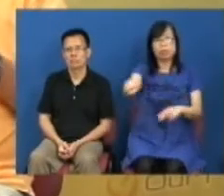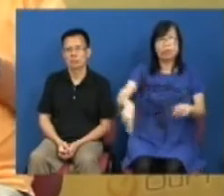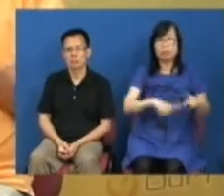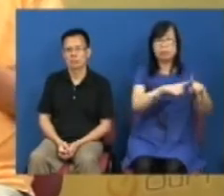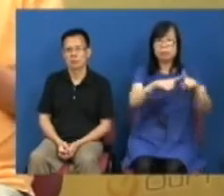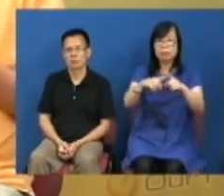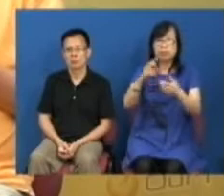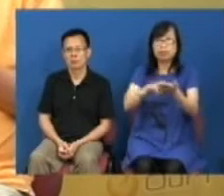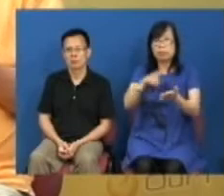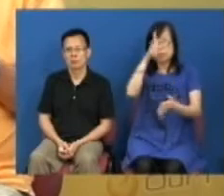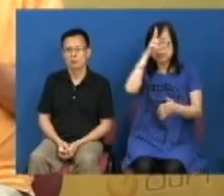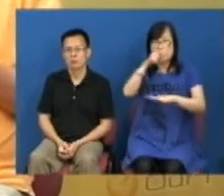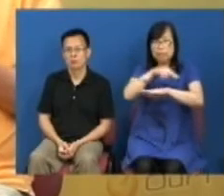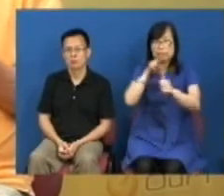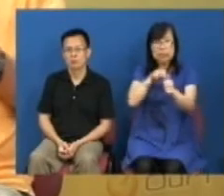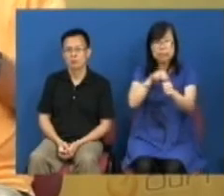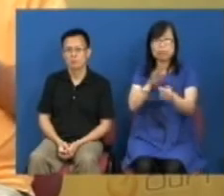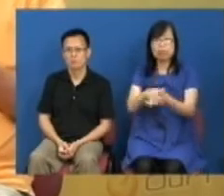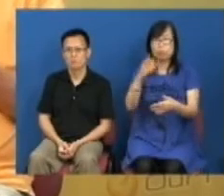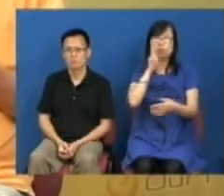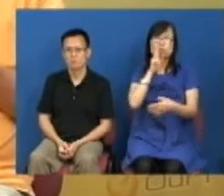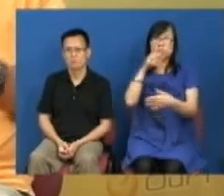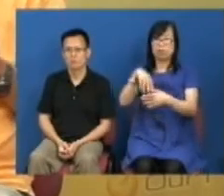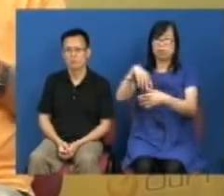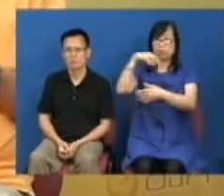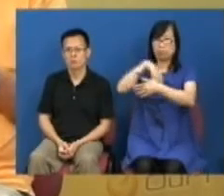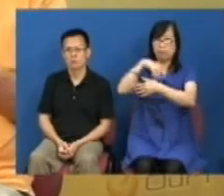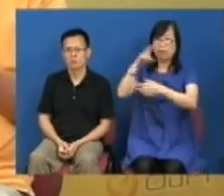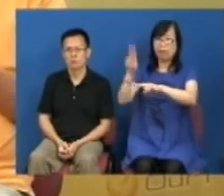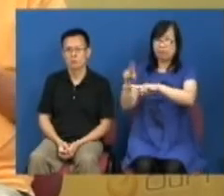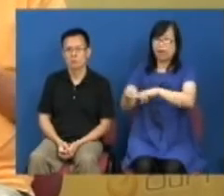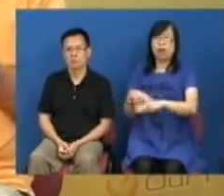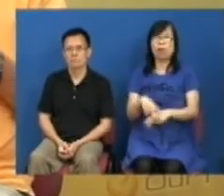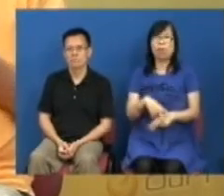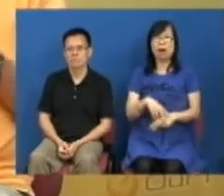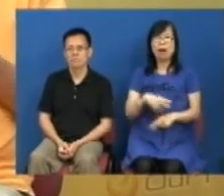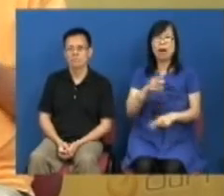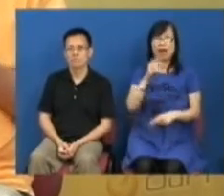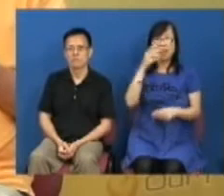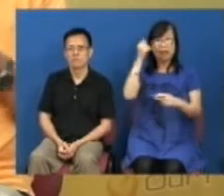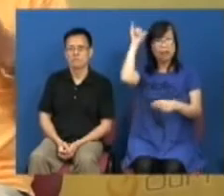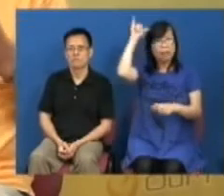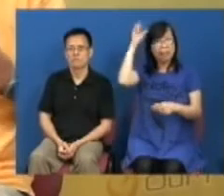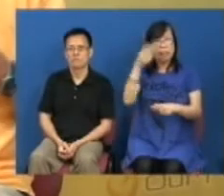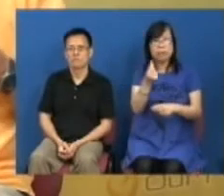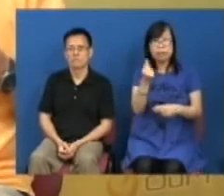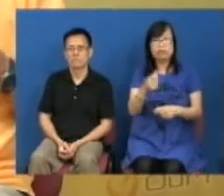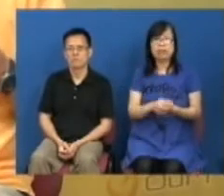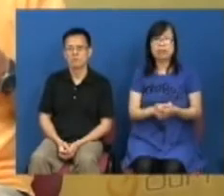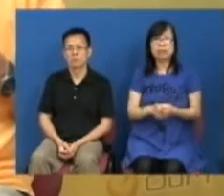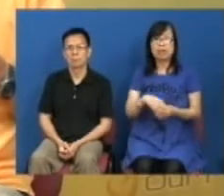问题政治的问题好像我们国内毒奶粉事件豆腐渣工程地震就腐渣工程死了人